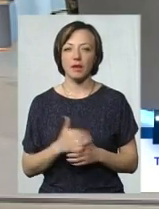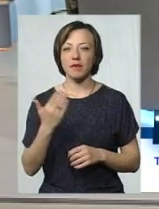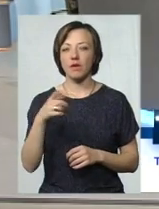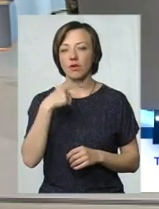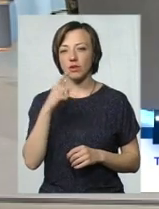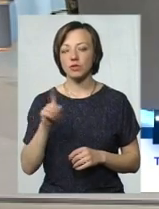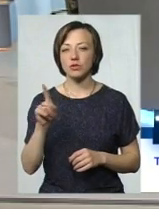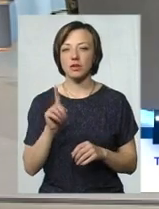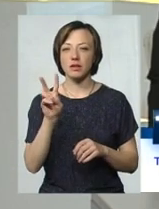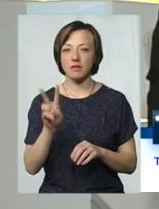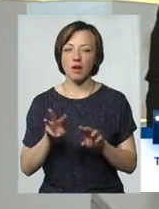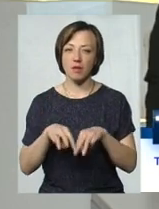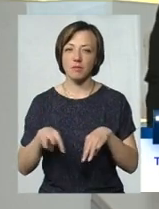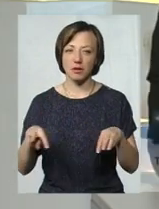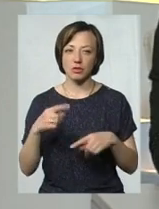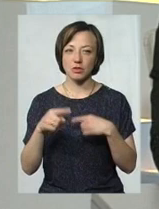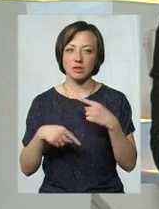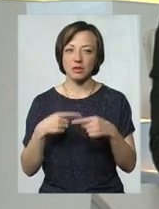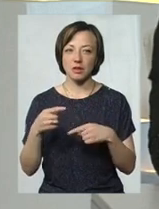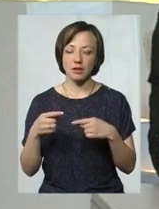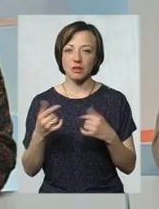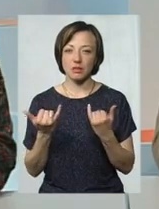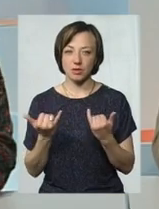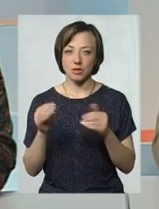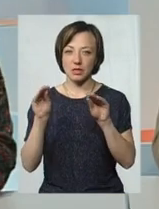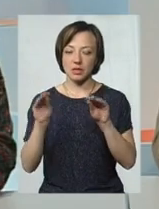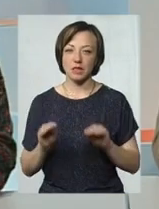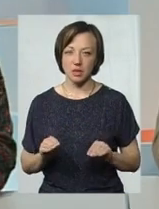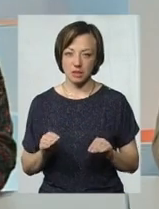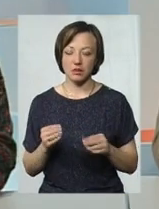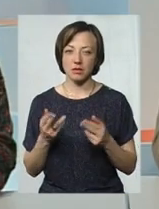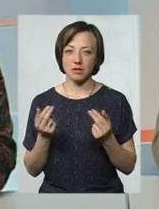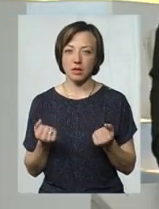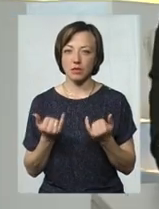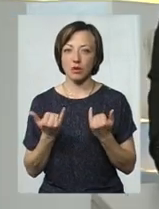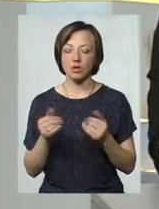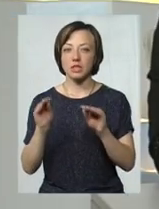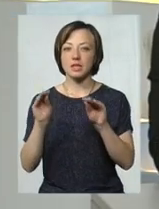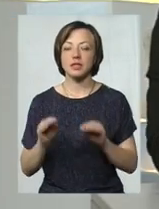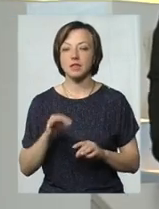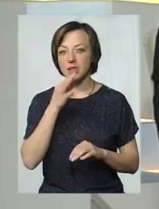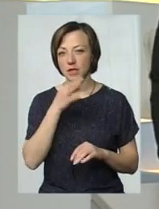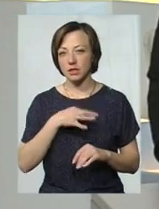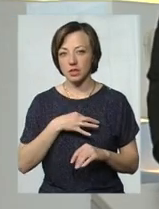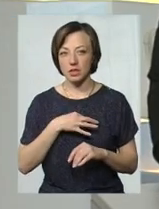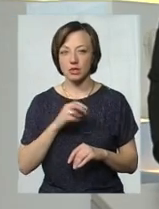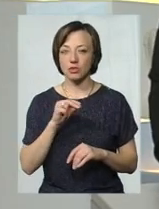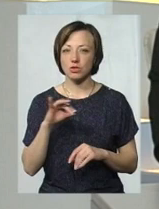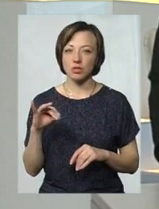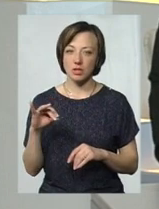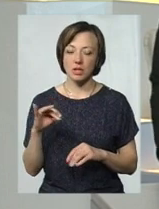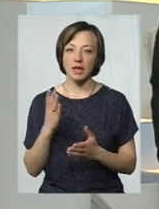за те, що 2 мільйони через VPN. сьогодні. Статистика. Сьогоднішня статистика. Скажіть, чи